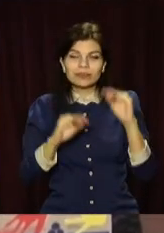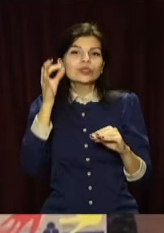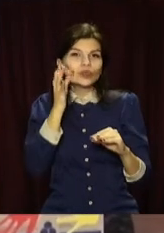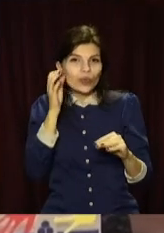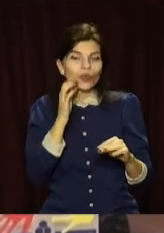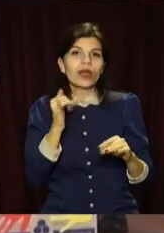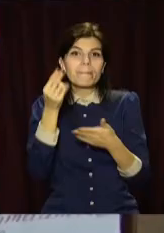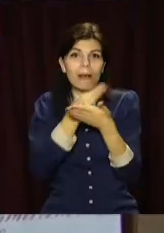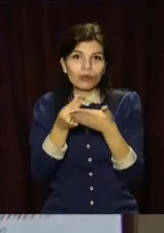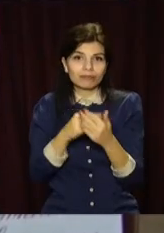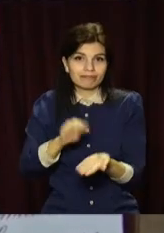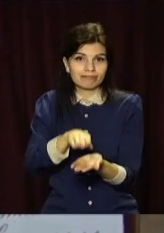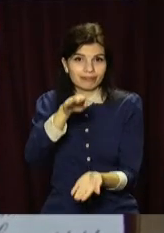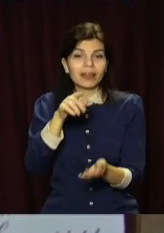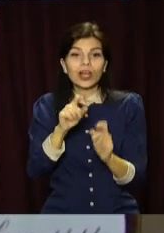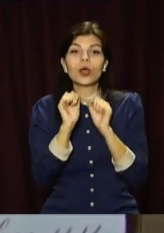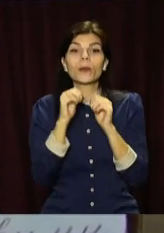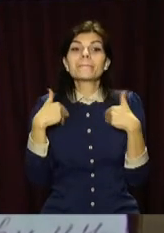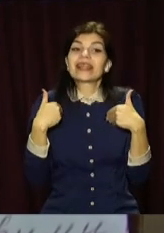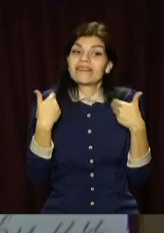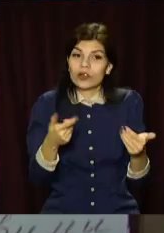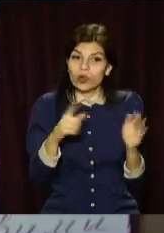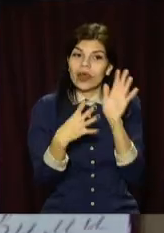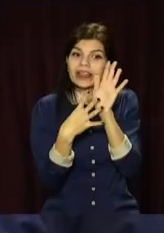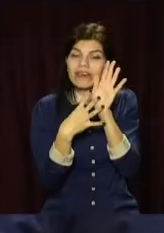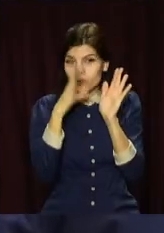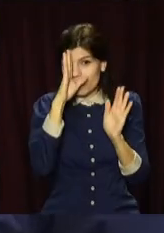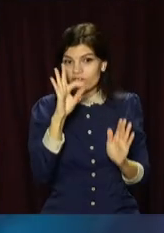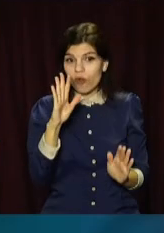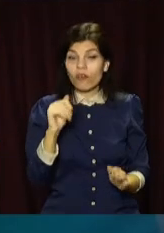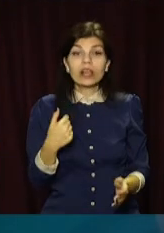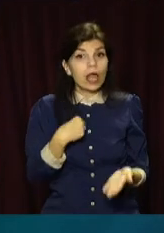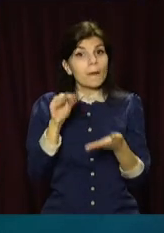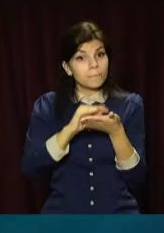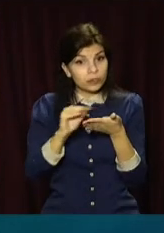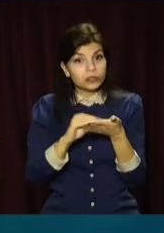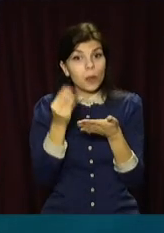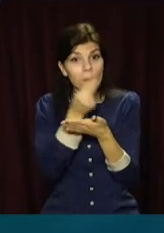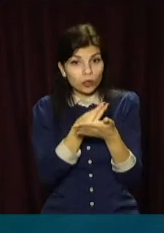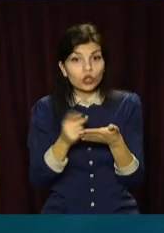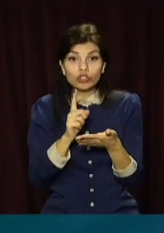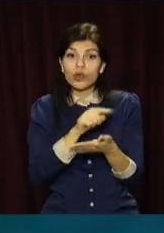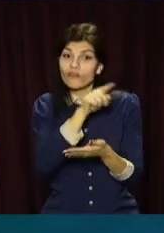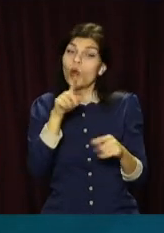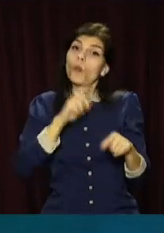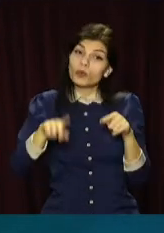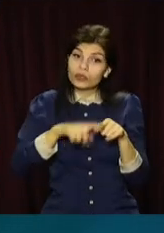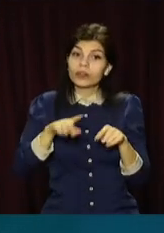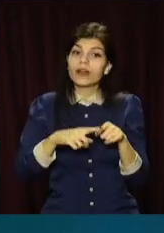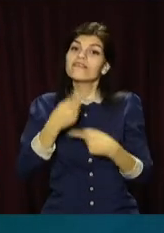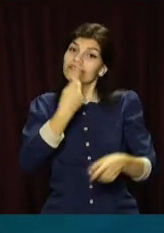солодощами та малюнками. Привітав захисників і дев'ятирічний Вова. Я написав на ладоньках, щоб вони поскорей